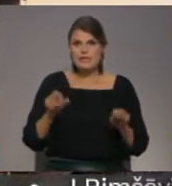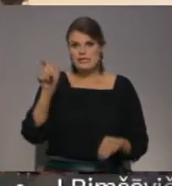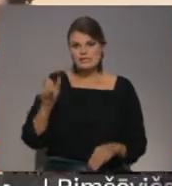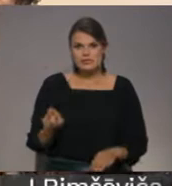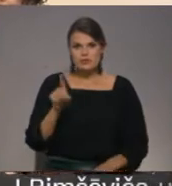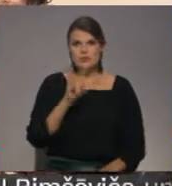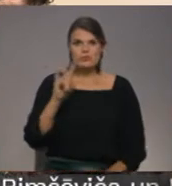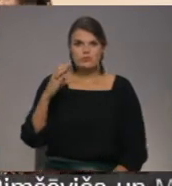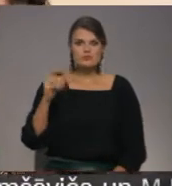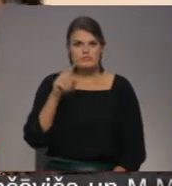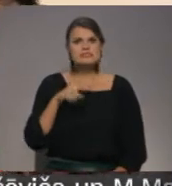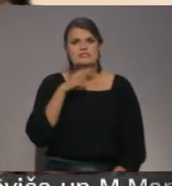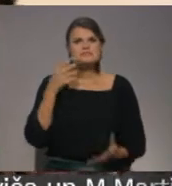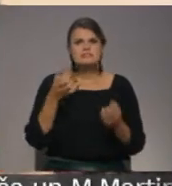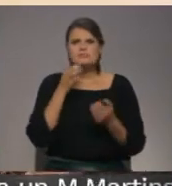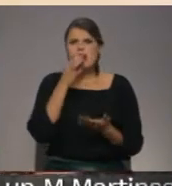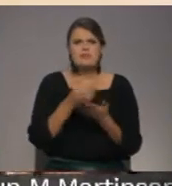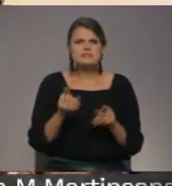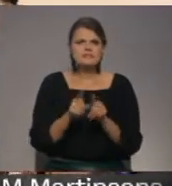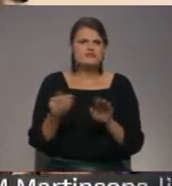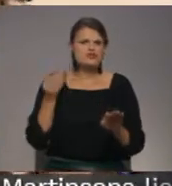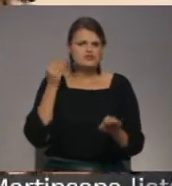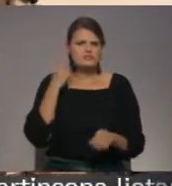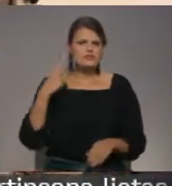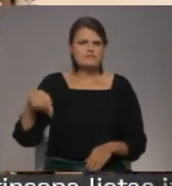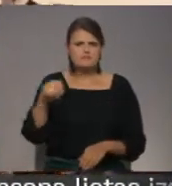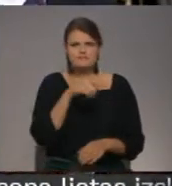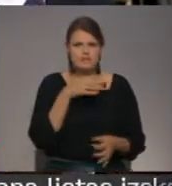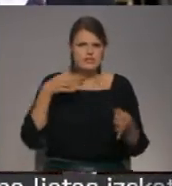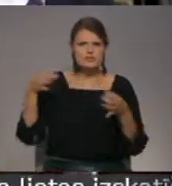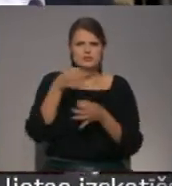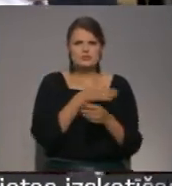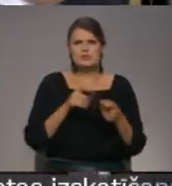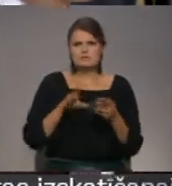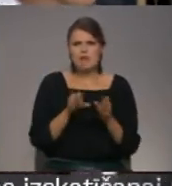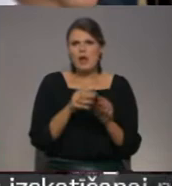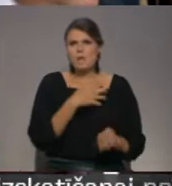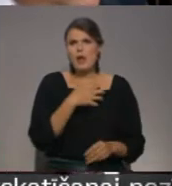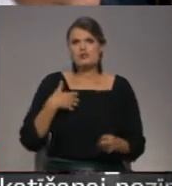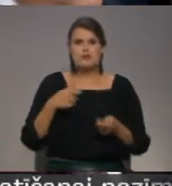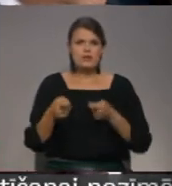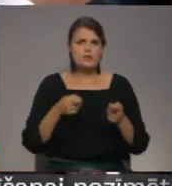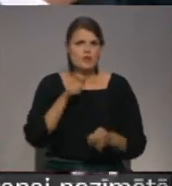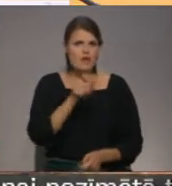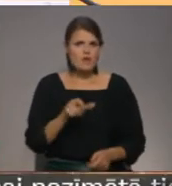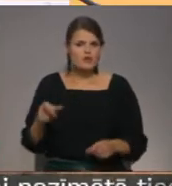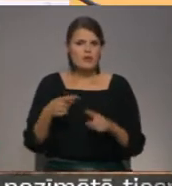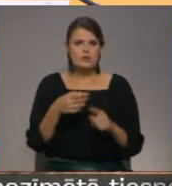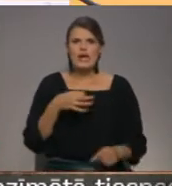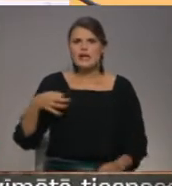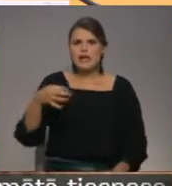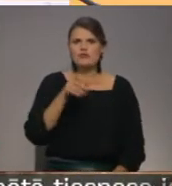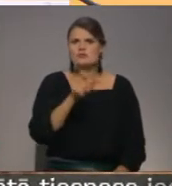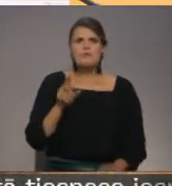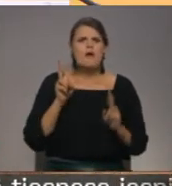saņemt atbildes uz tiem pašiem jautājumiem, kas iepriekš dzirdēt reformas autori diskusijās ar pašvaldību vadītājiem un reģiona iedzīvotājiem. Kā